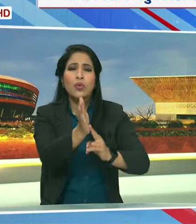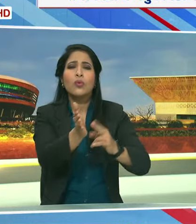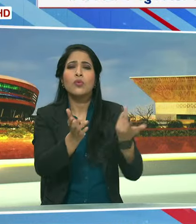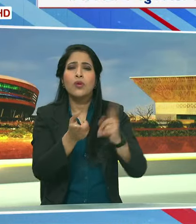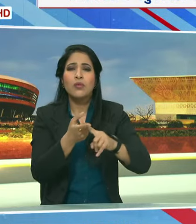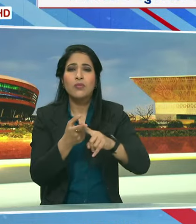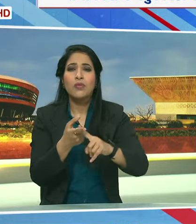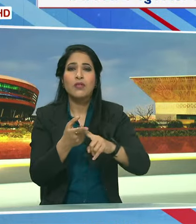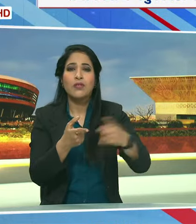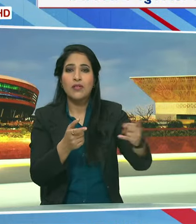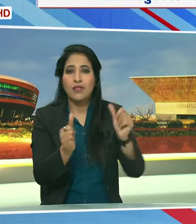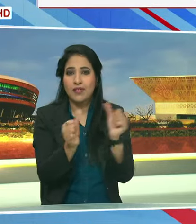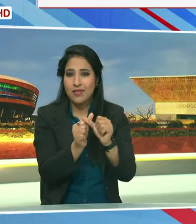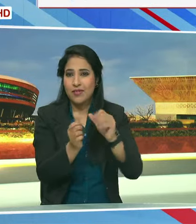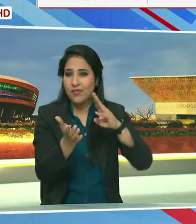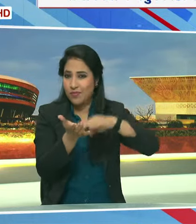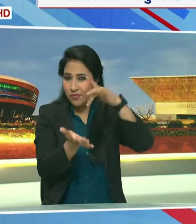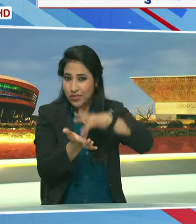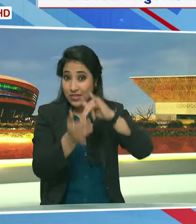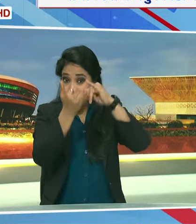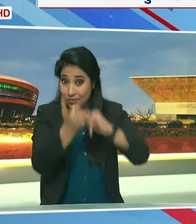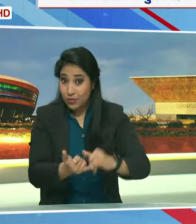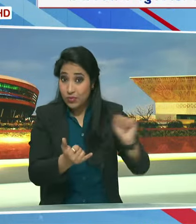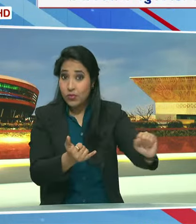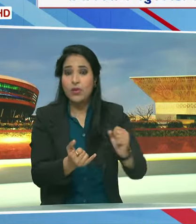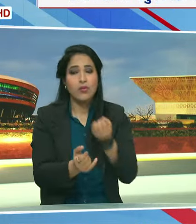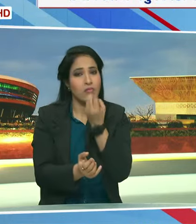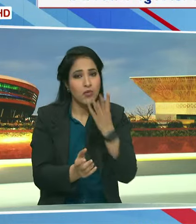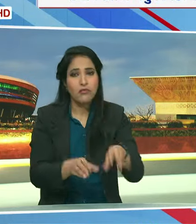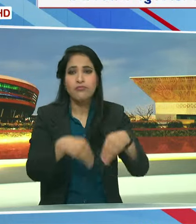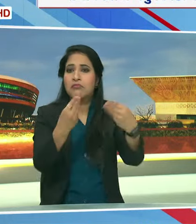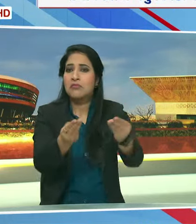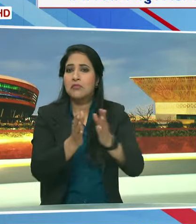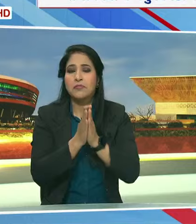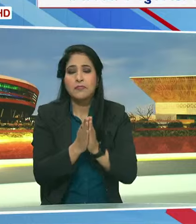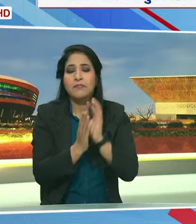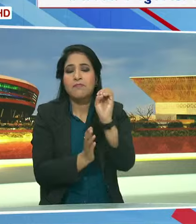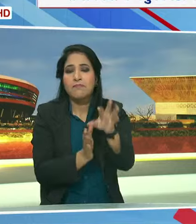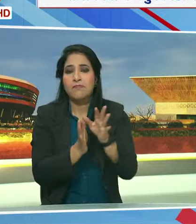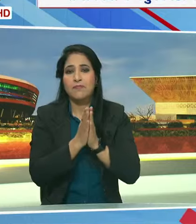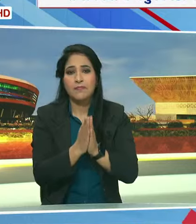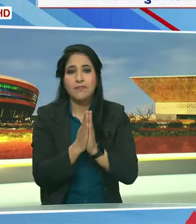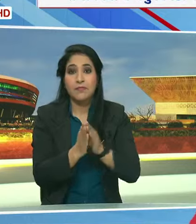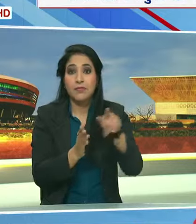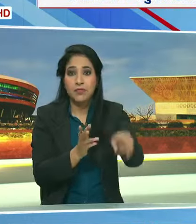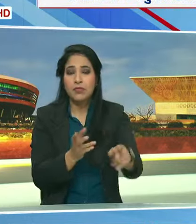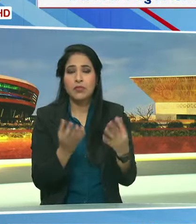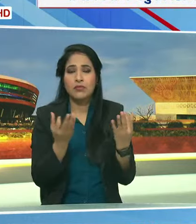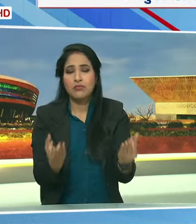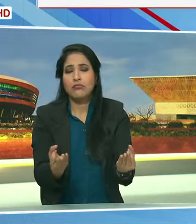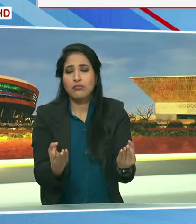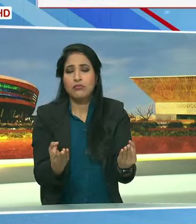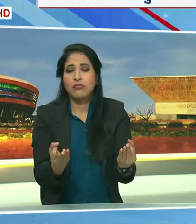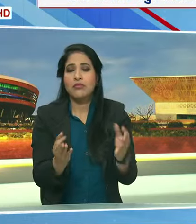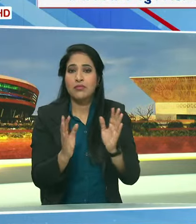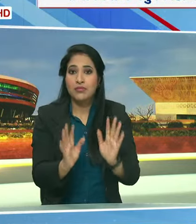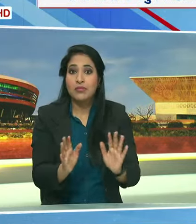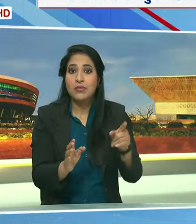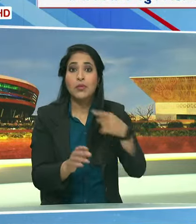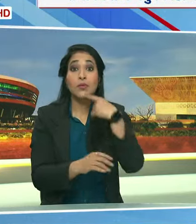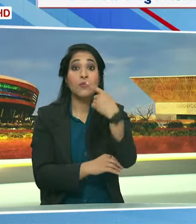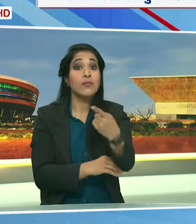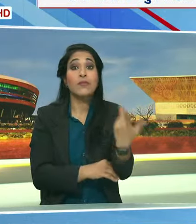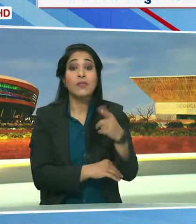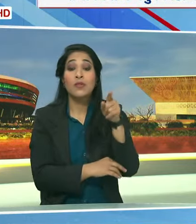अरिचल मोनाई पहुँचे और पुषपान जली अर्पित उन्होंने वहाँ पर की उन्होंने वहाँ ध्यान भी किया ऐसा